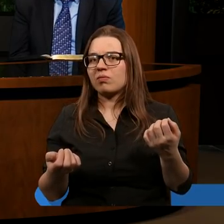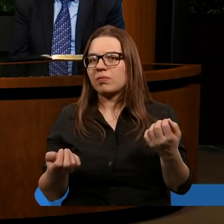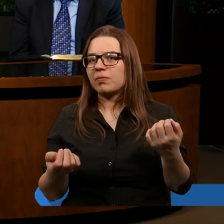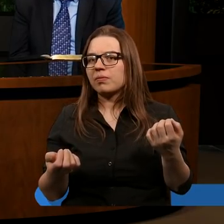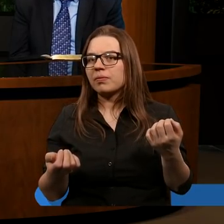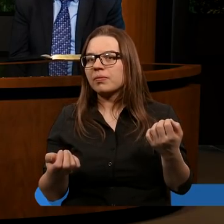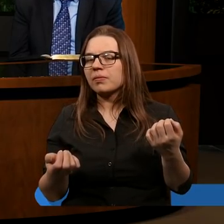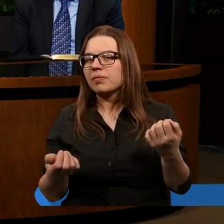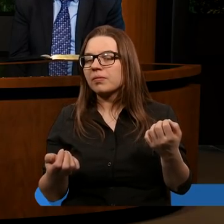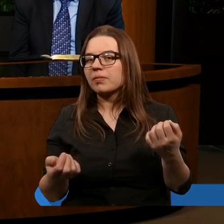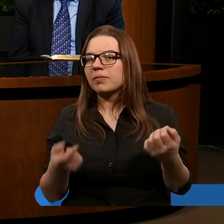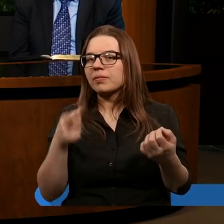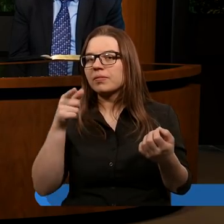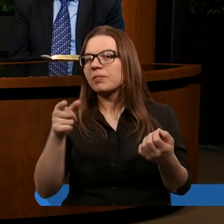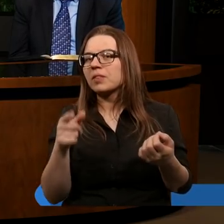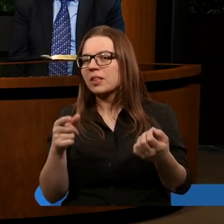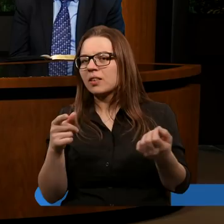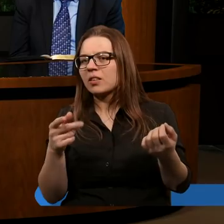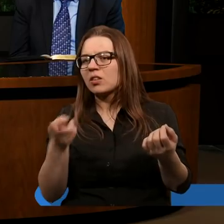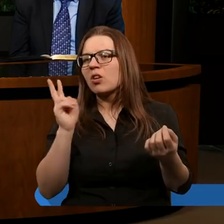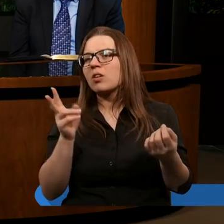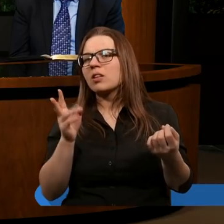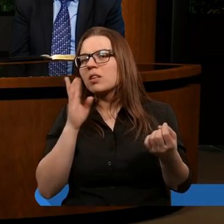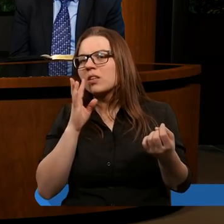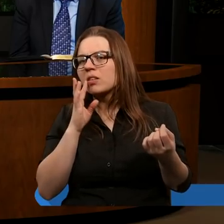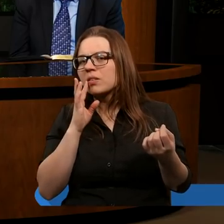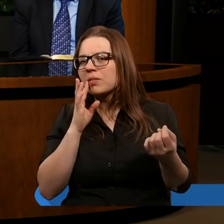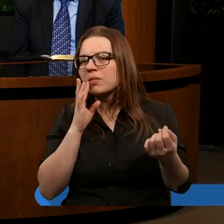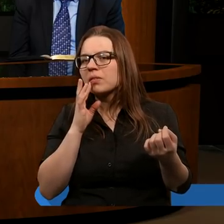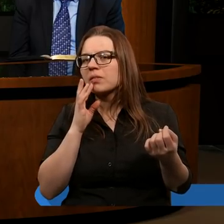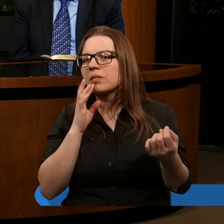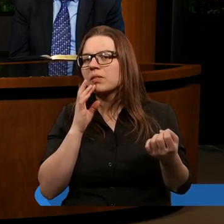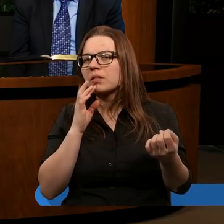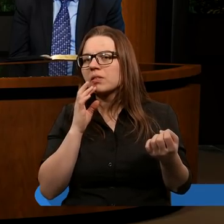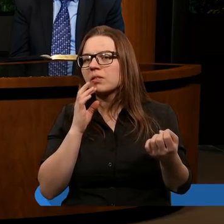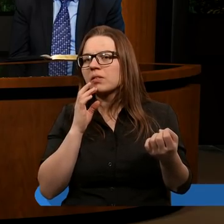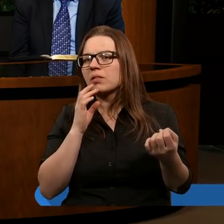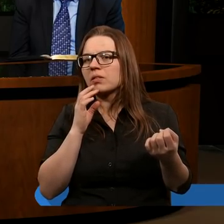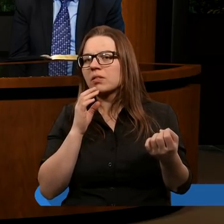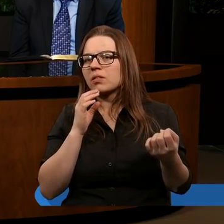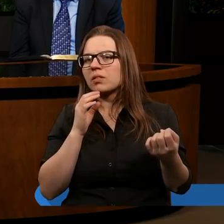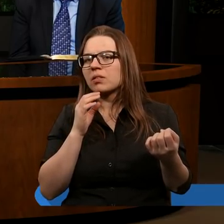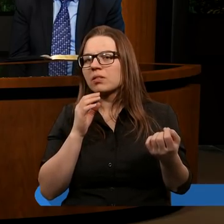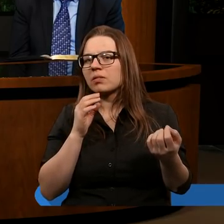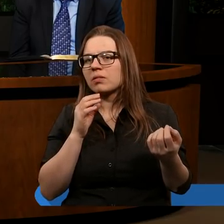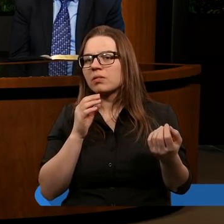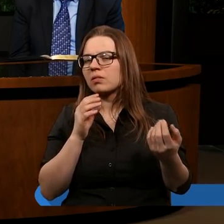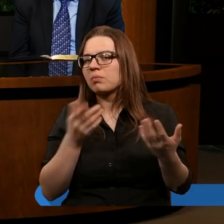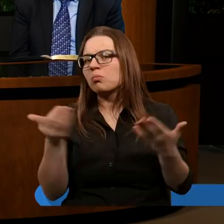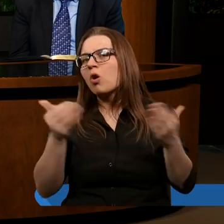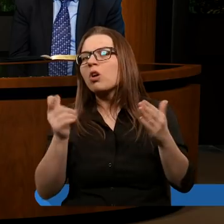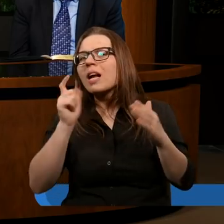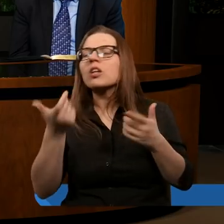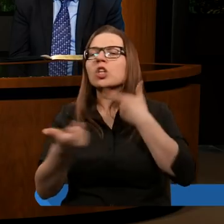drzewa z krzyża świętego, to ktoś z żartem chyba powiedział, że tyle było w Paryżu, że mogłaby rodzina całą zimę nim